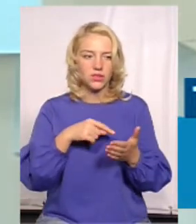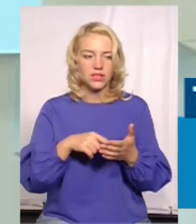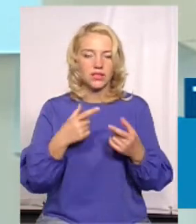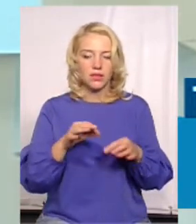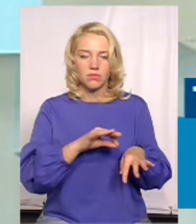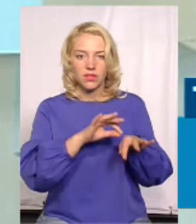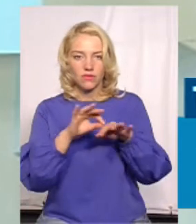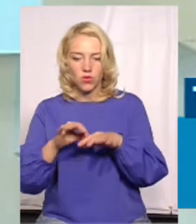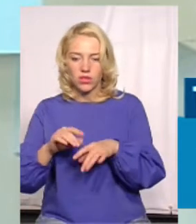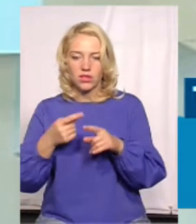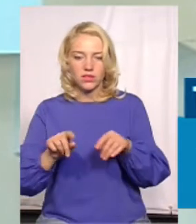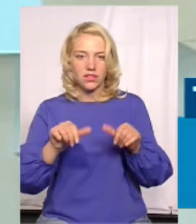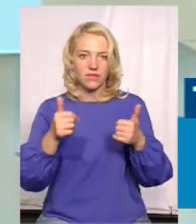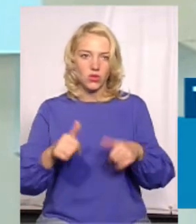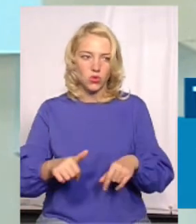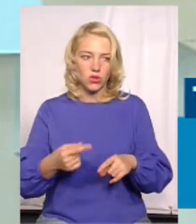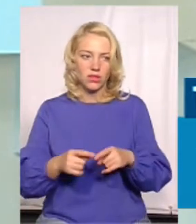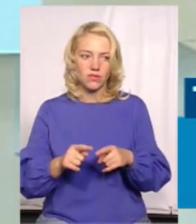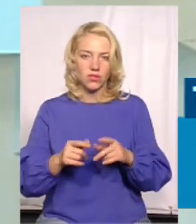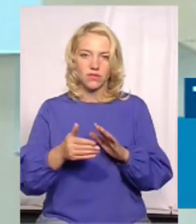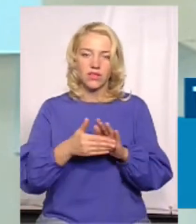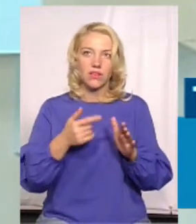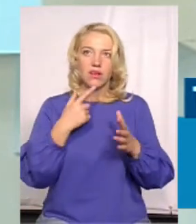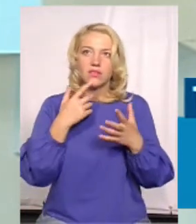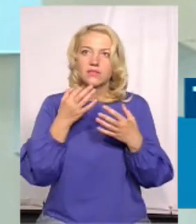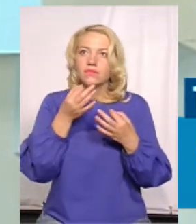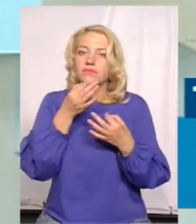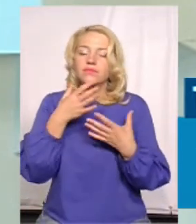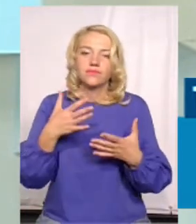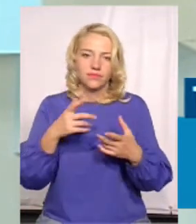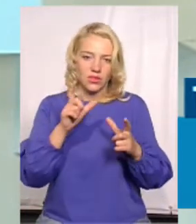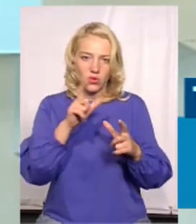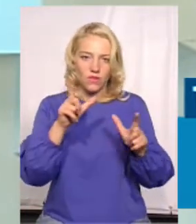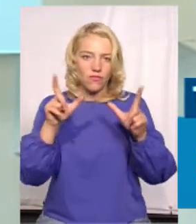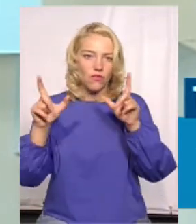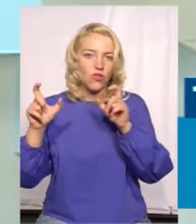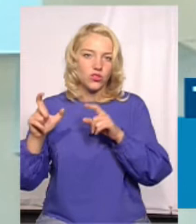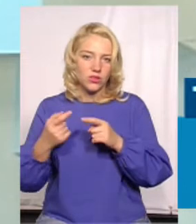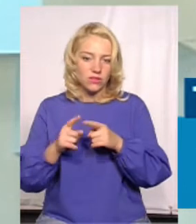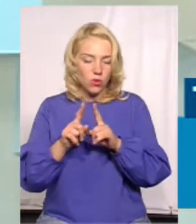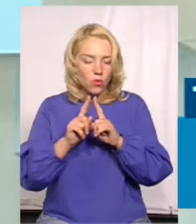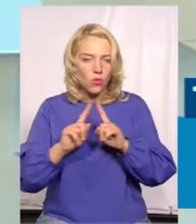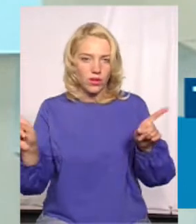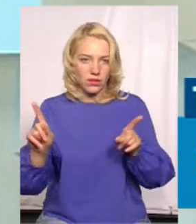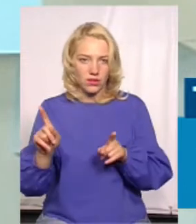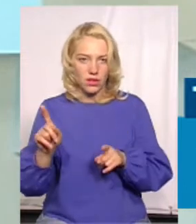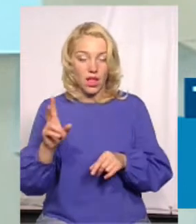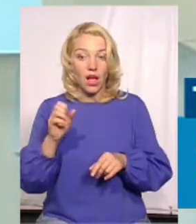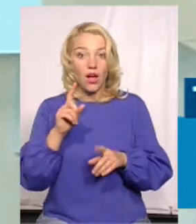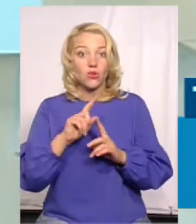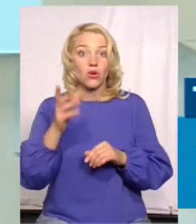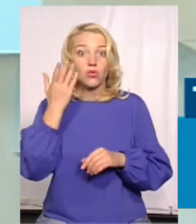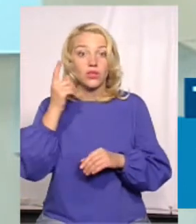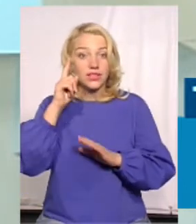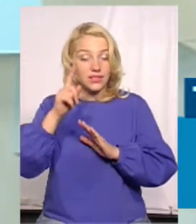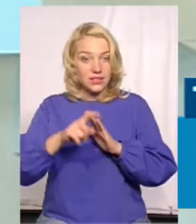ці фігури, вони, якби, ви закликали, захват, люди фотографувалися, і казали, наскільки це унікально. А особливо, коли